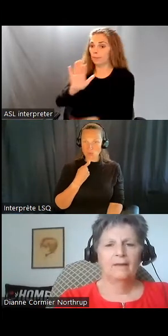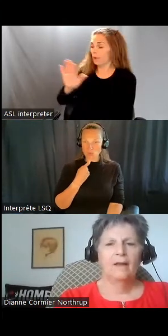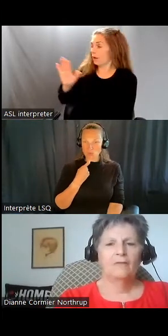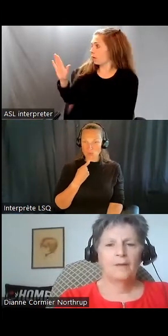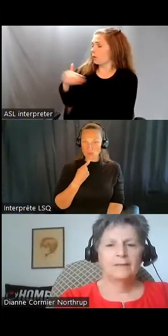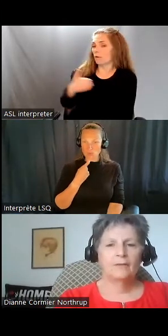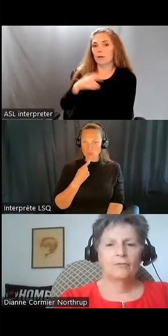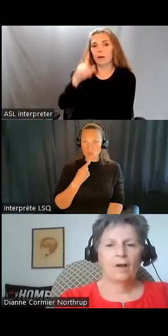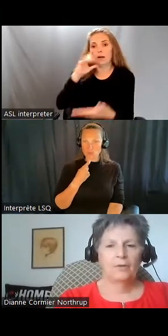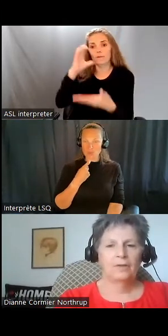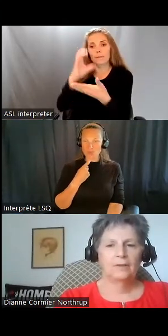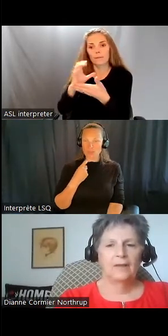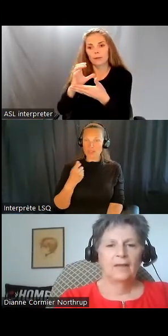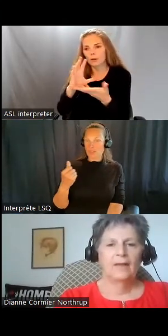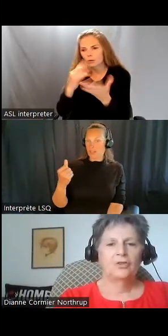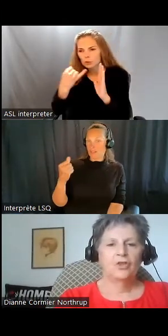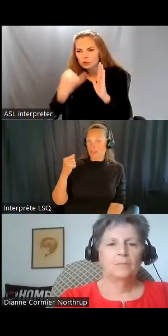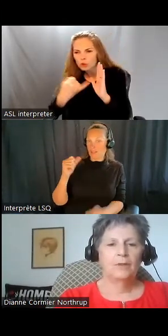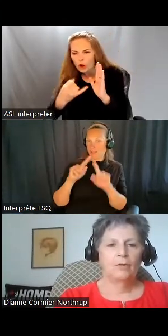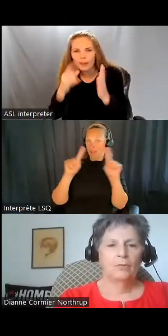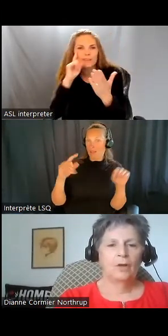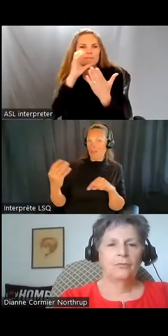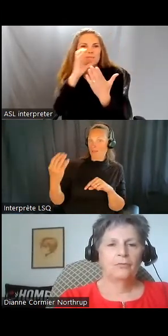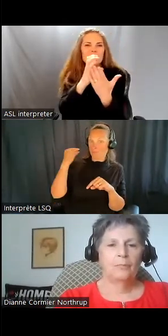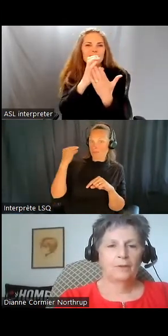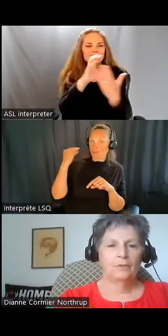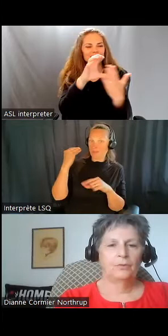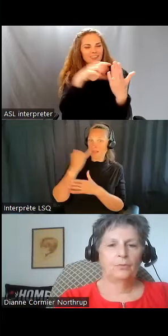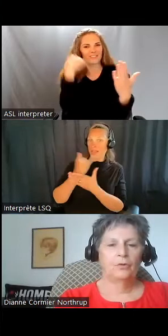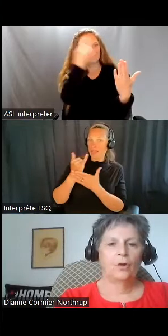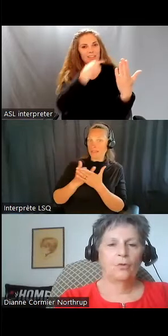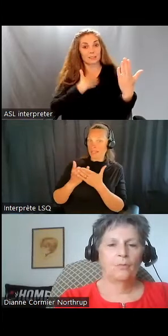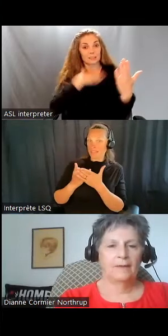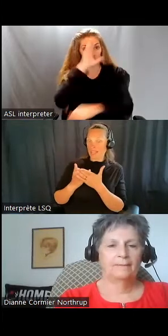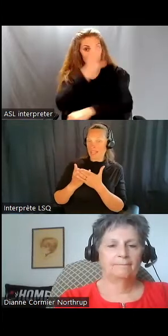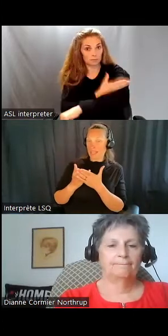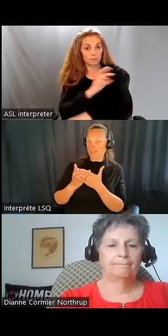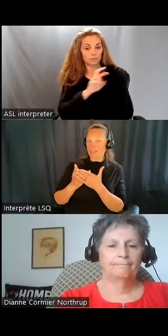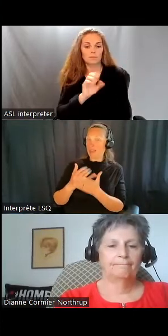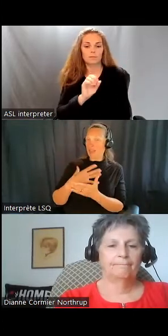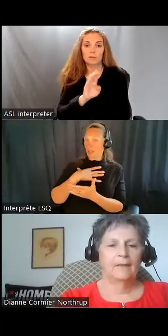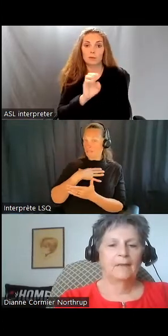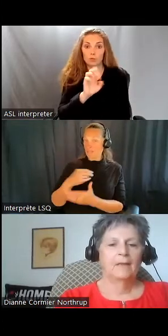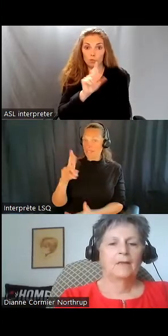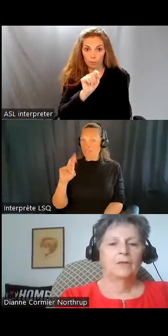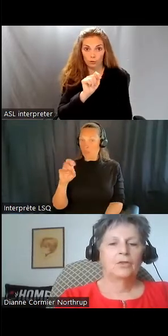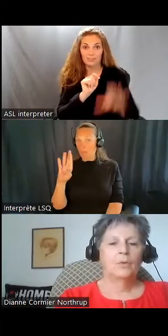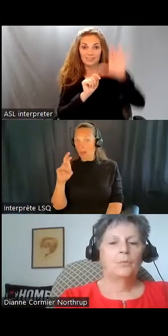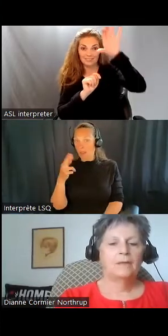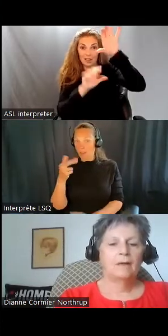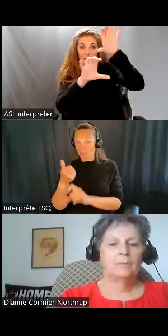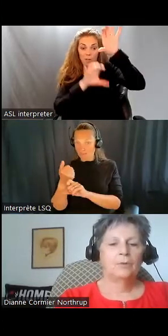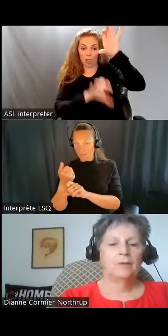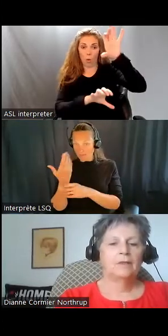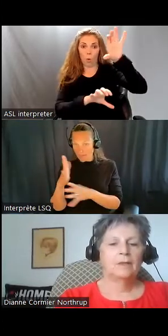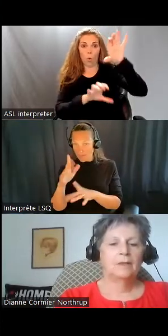-plan, il y a un dessin de mon fils Robert et juste en dessous, un coussin avec le mot home, maison,